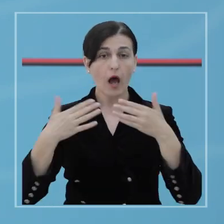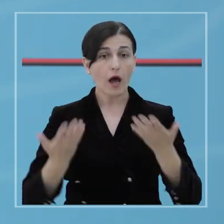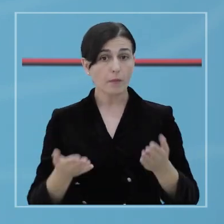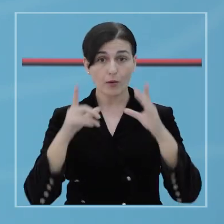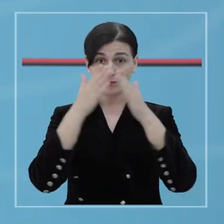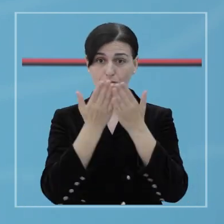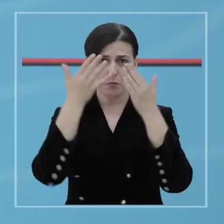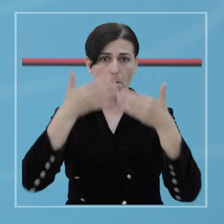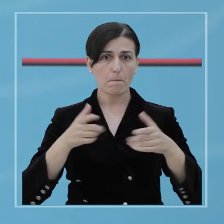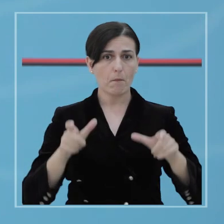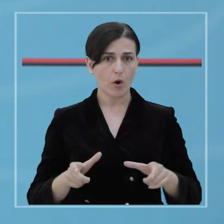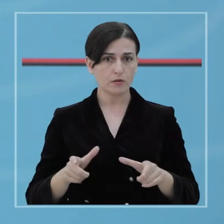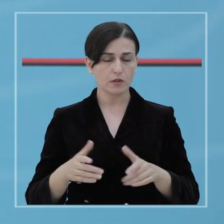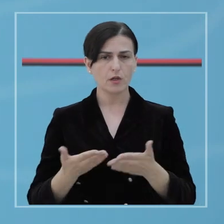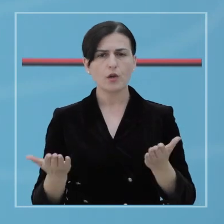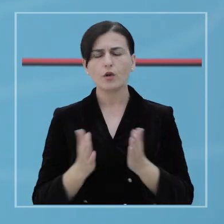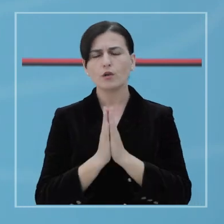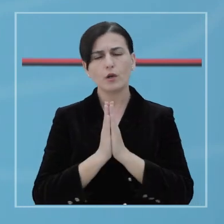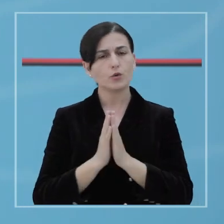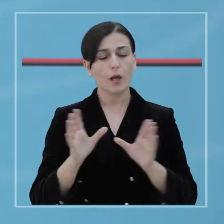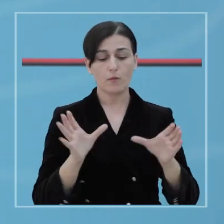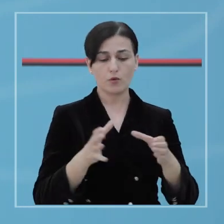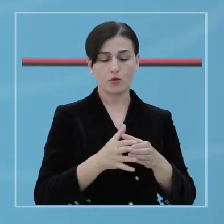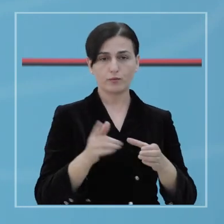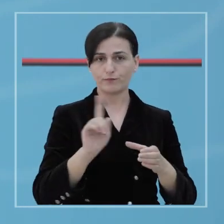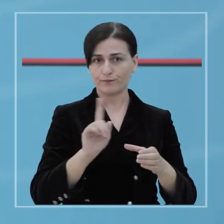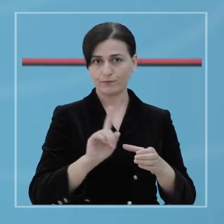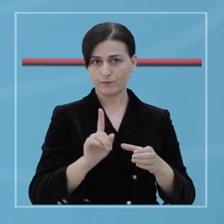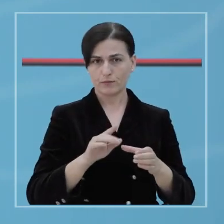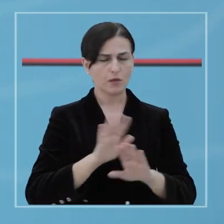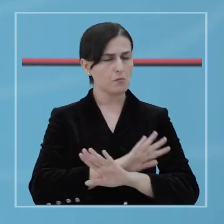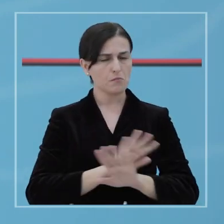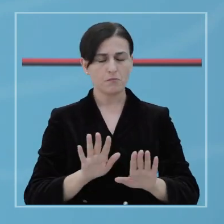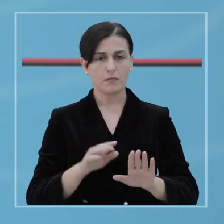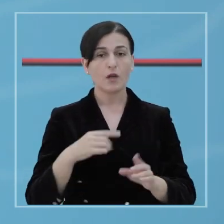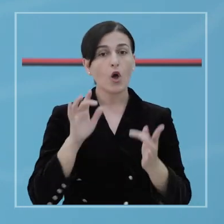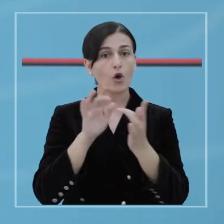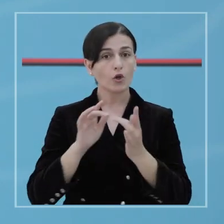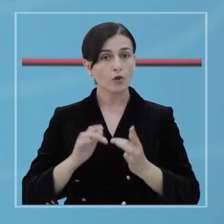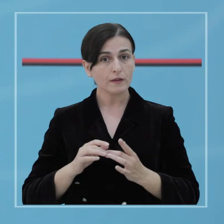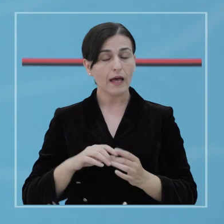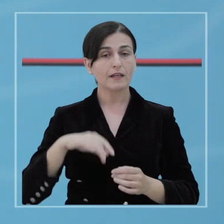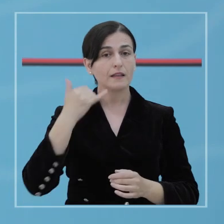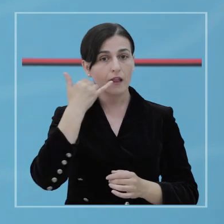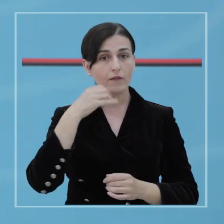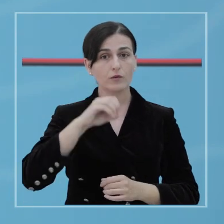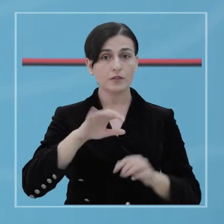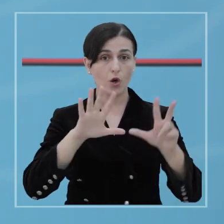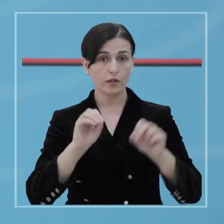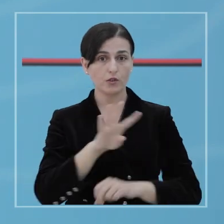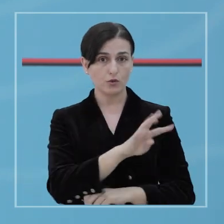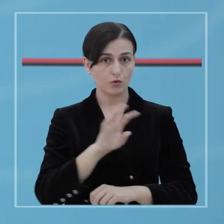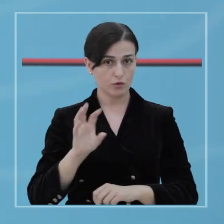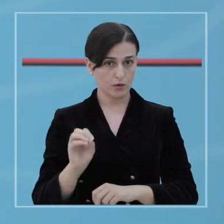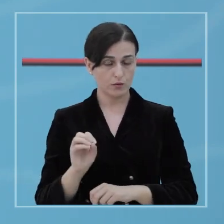barjerë mbrojtëse. Ju lutem mos u grumbulloni për qëfar do lojarësue, kontaktoni në përmjet linjës gjelbër